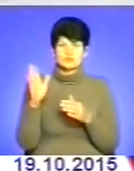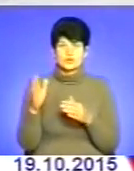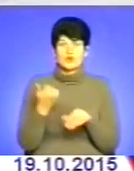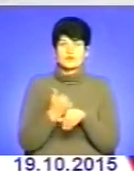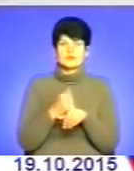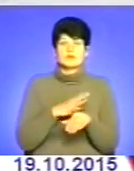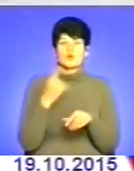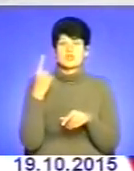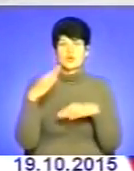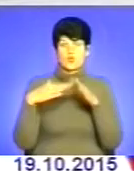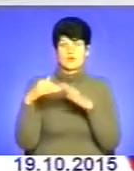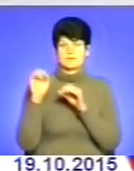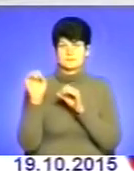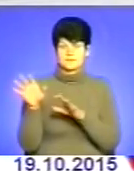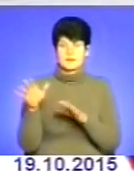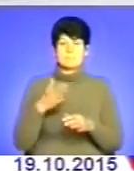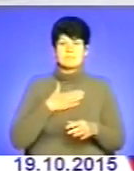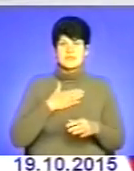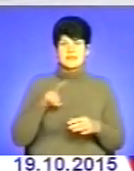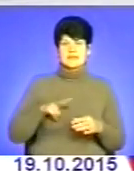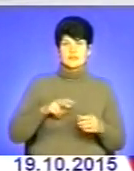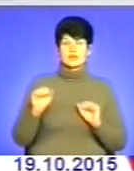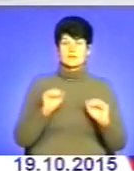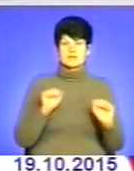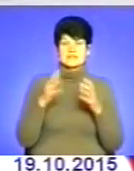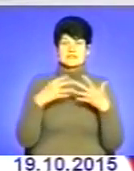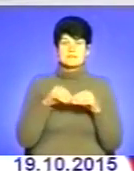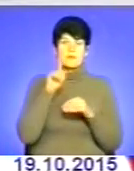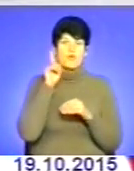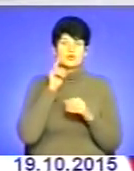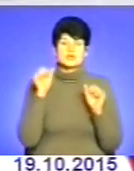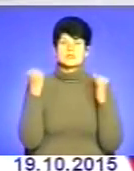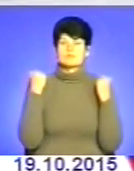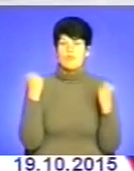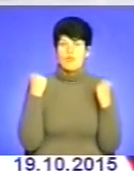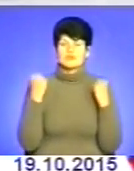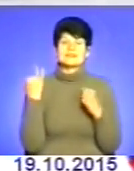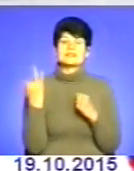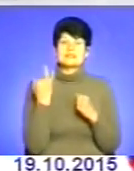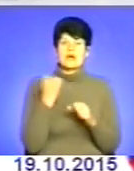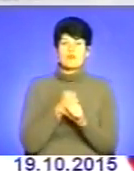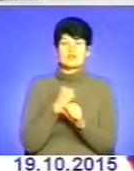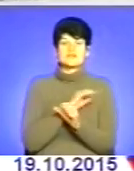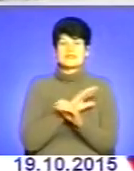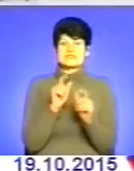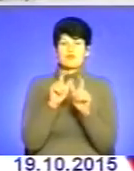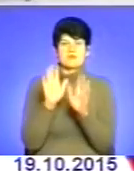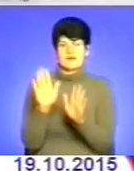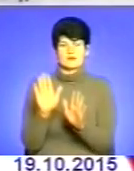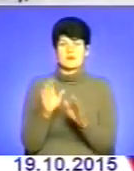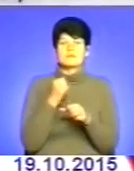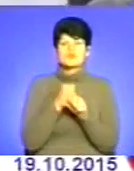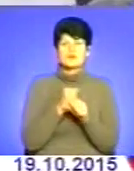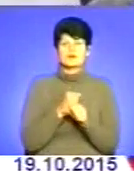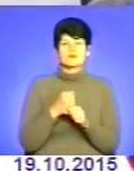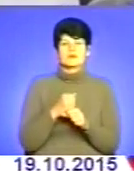були одні руки Мені, як директор департаменту сім'ї молоді фізичної культури і спорту Цікаво працювати не з об'єктом, мені цікаво працювати